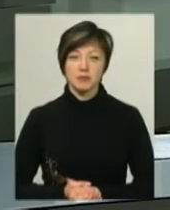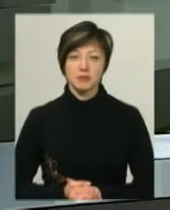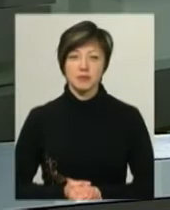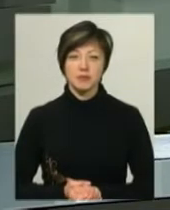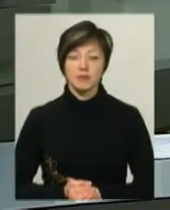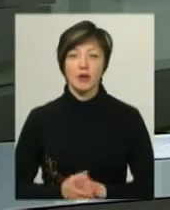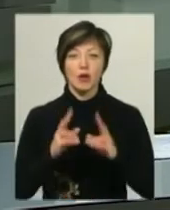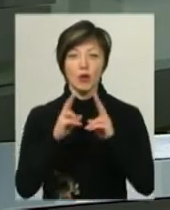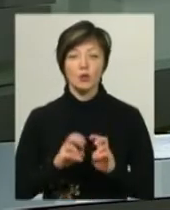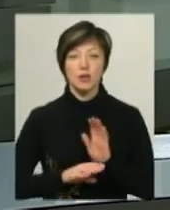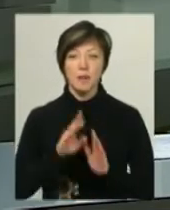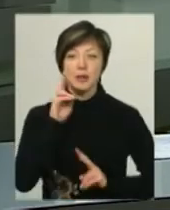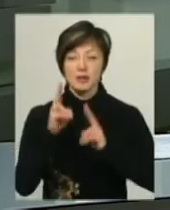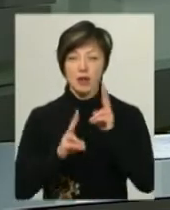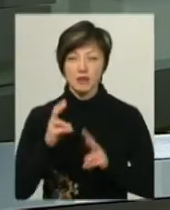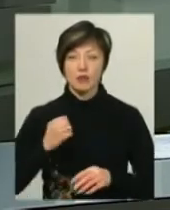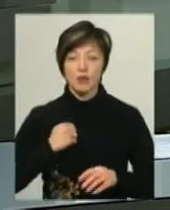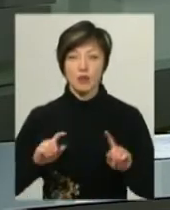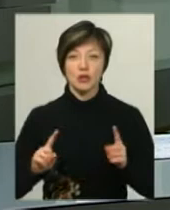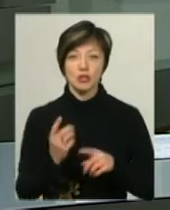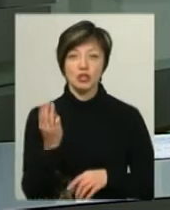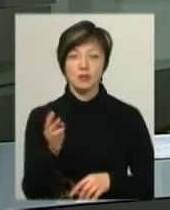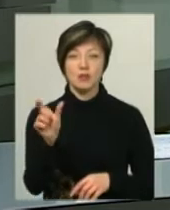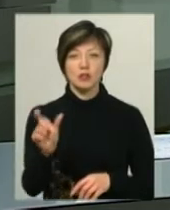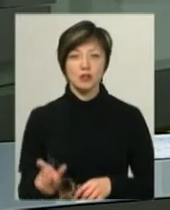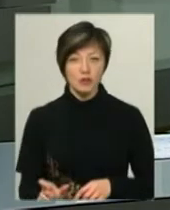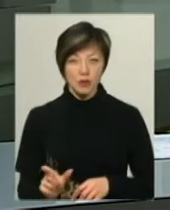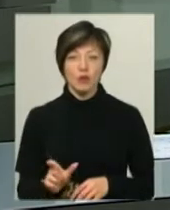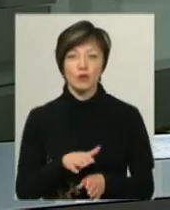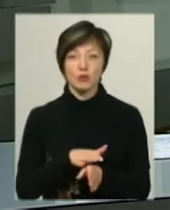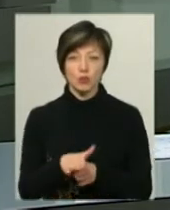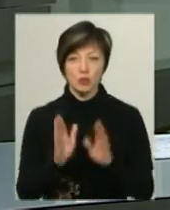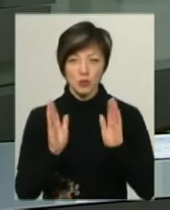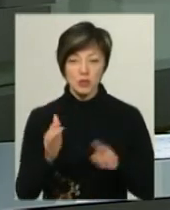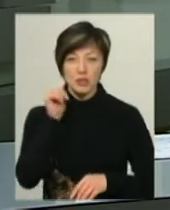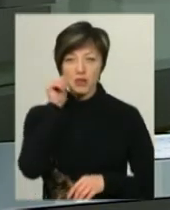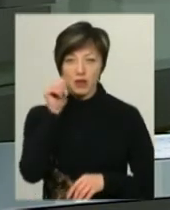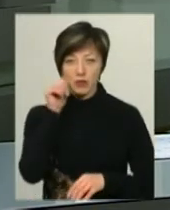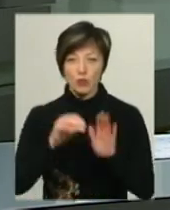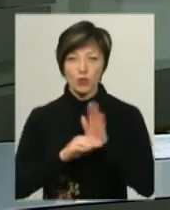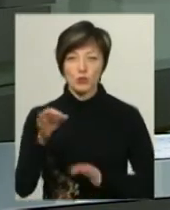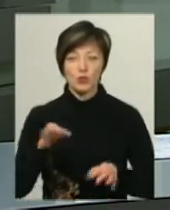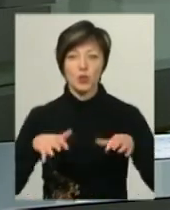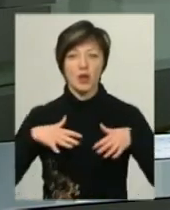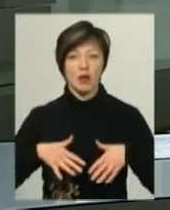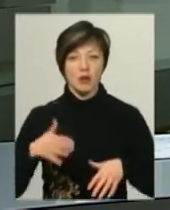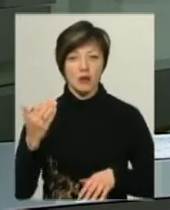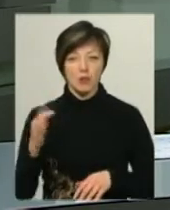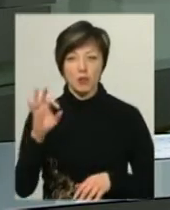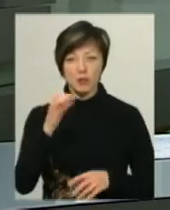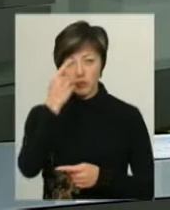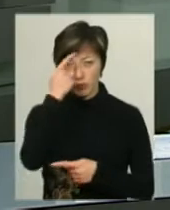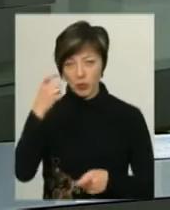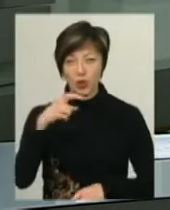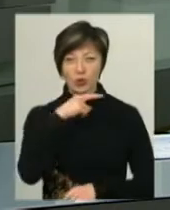Розгляд апеляційної скарги військовополоненого Шепетівчанина Сергія Цибізова відбудеться завтра у Верховному суді Криму. Про це